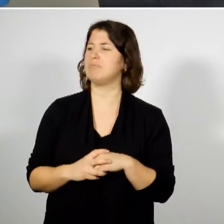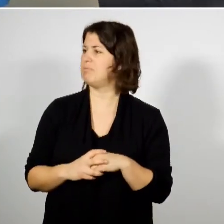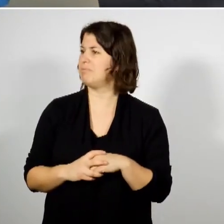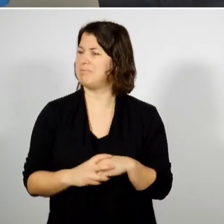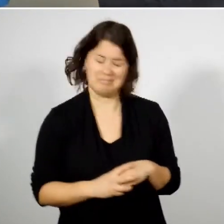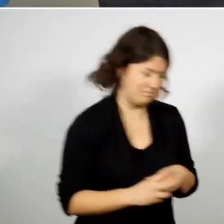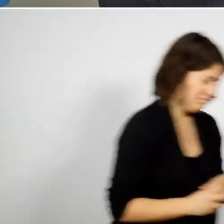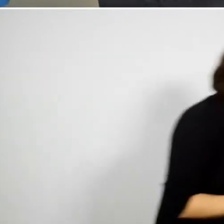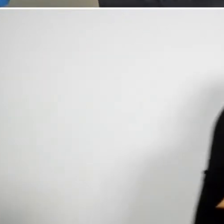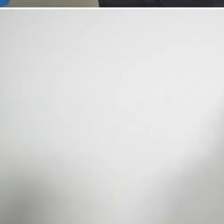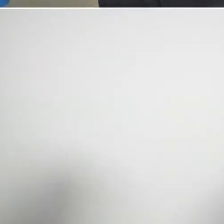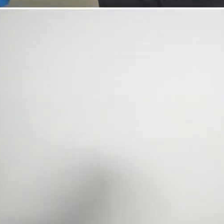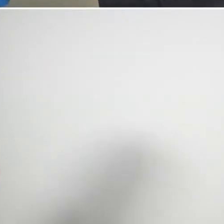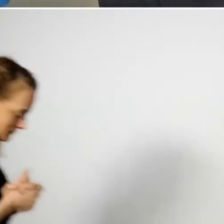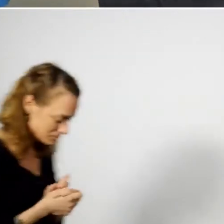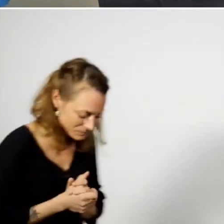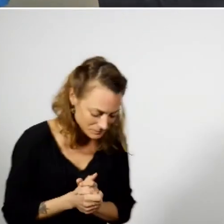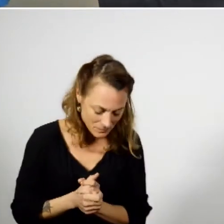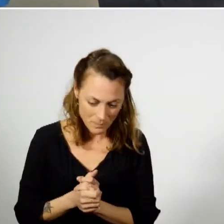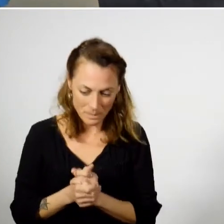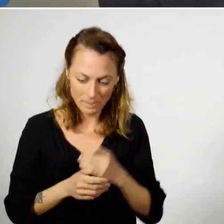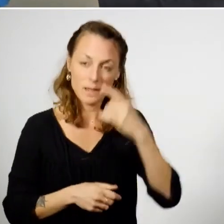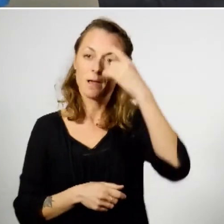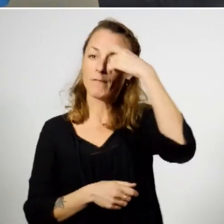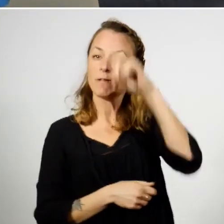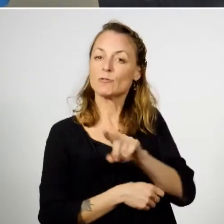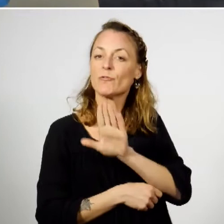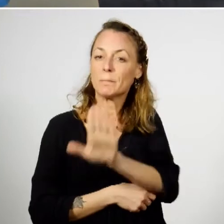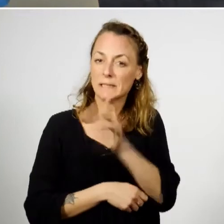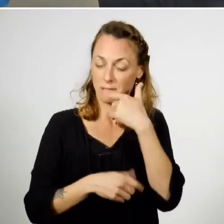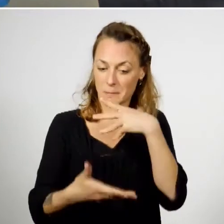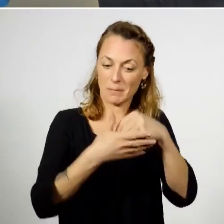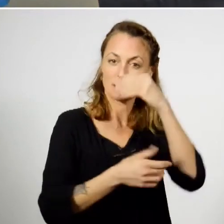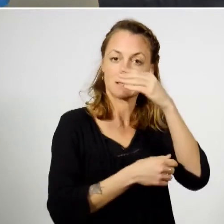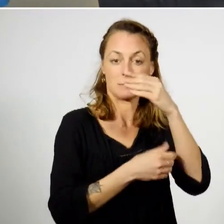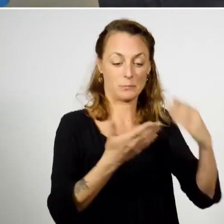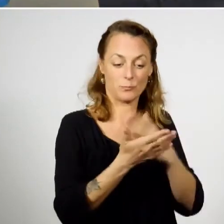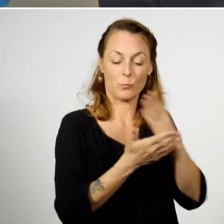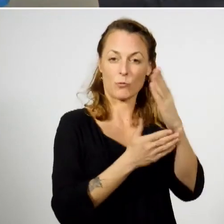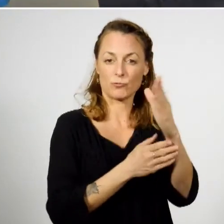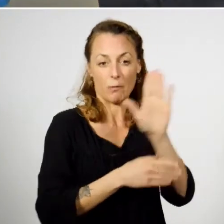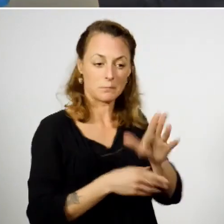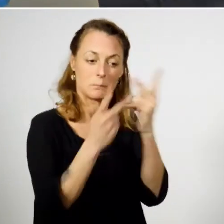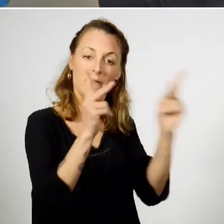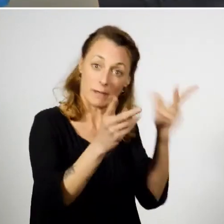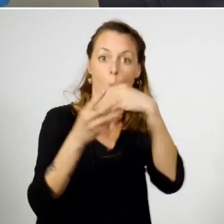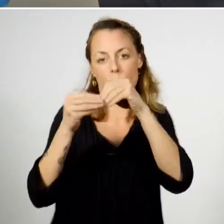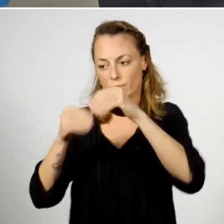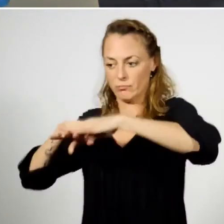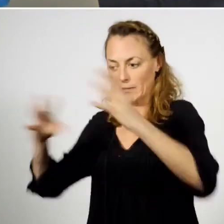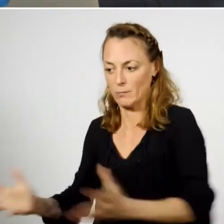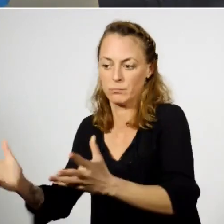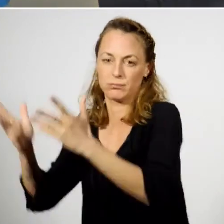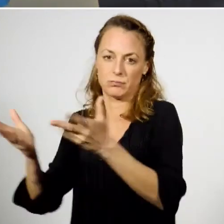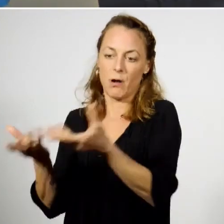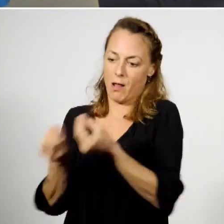territoriale et ancrée du projet alimentaire métropolitain, en plus de renaturer nos quartiers, sera un atout considérable